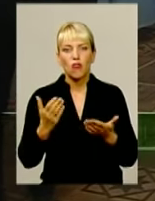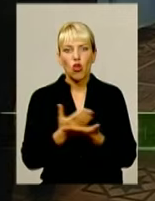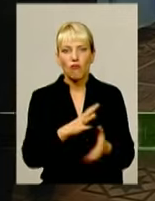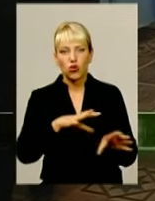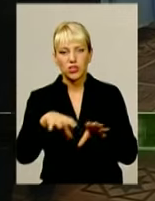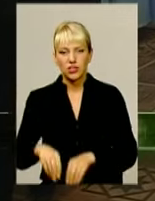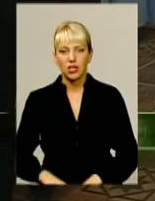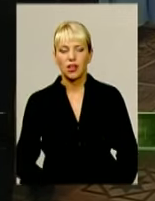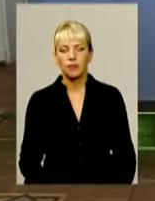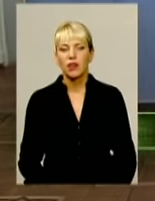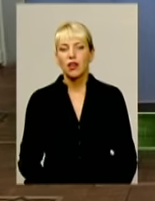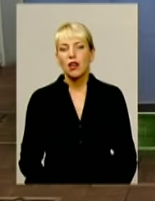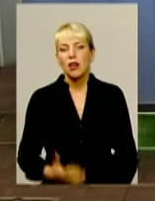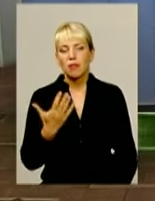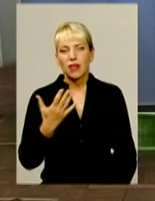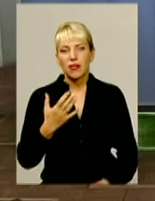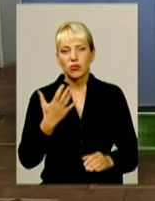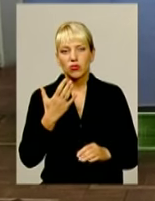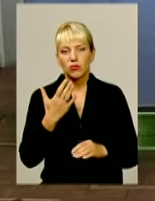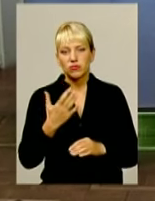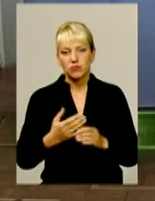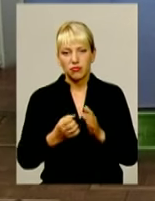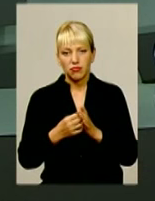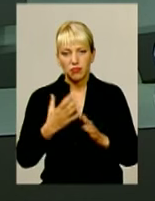5 вересня офіційно стартує виборча кампанія.